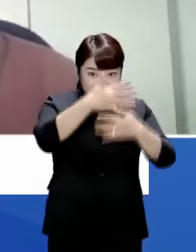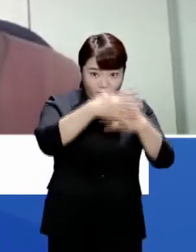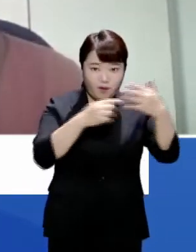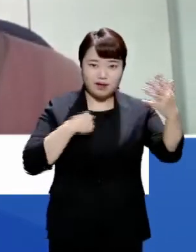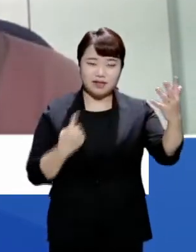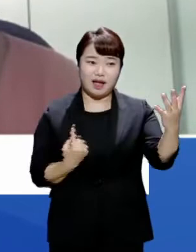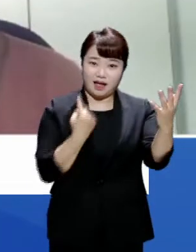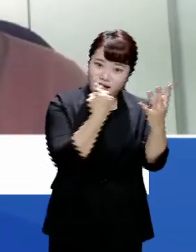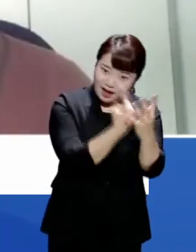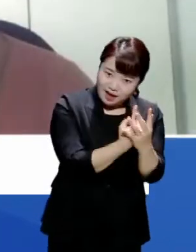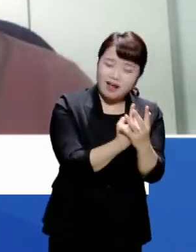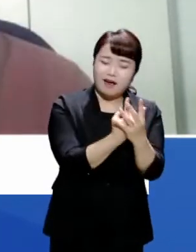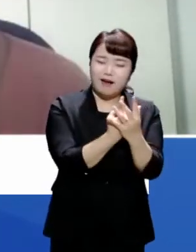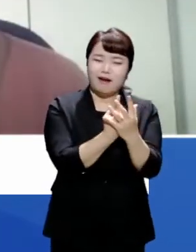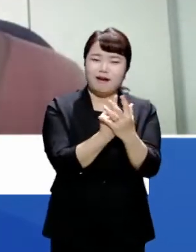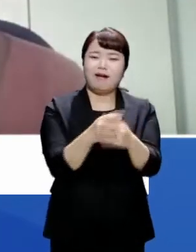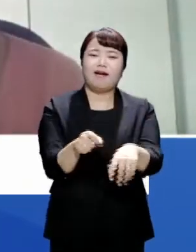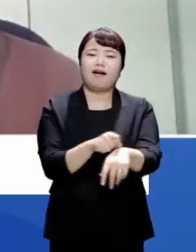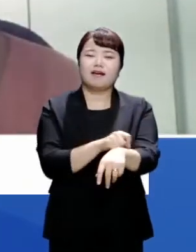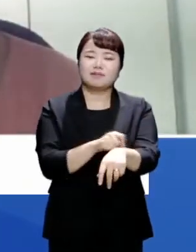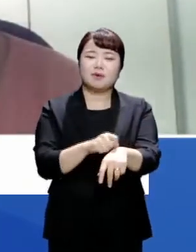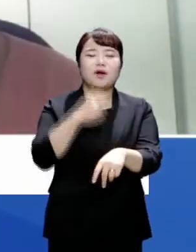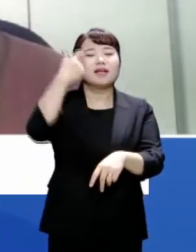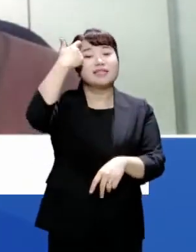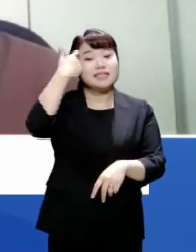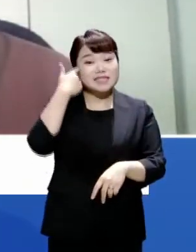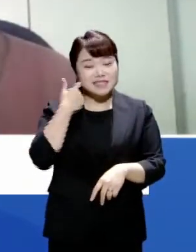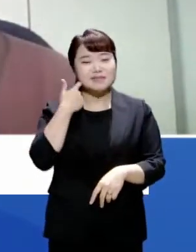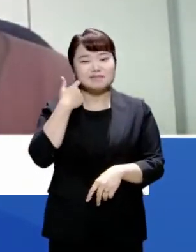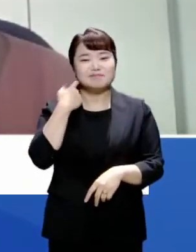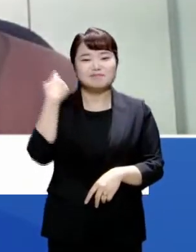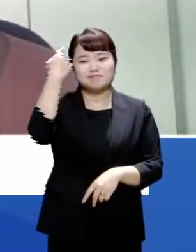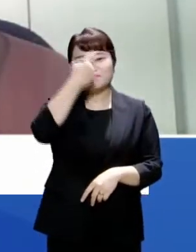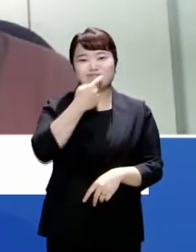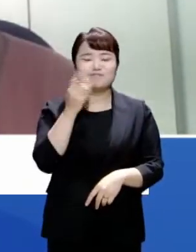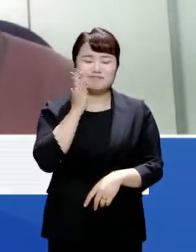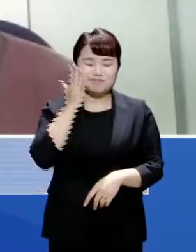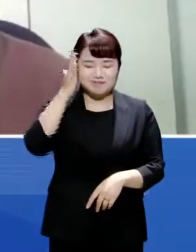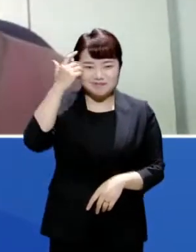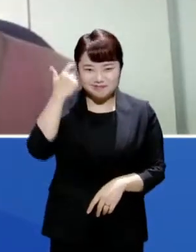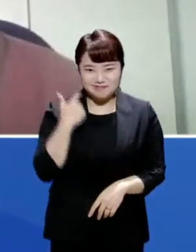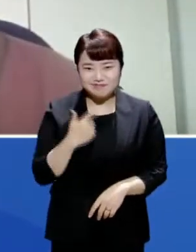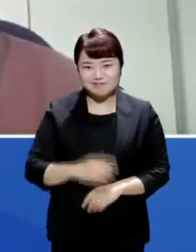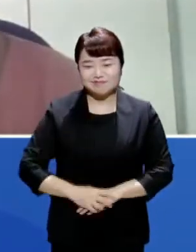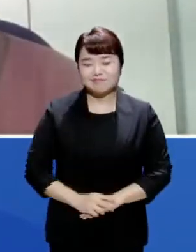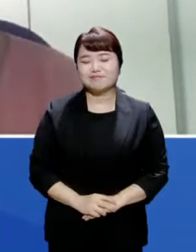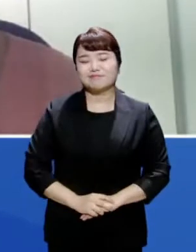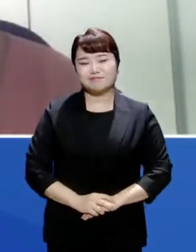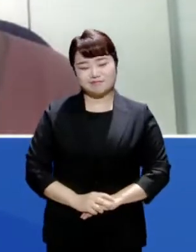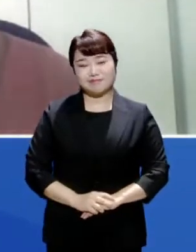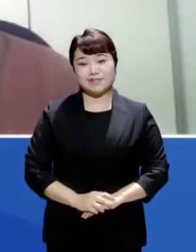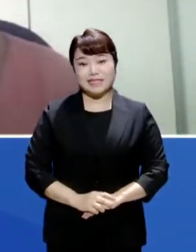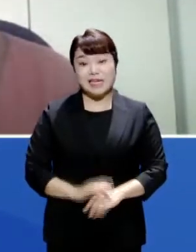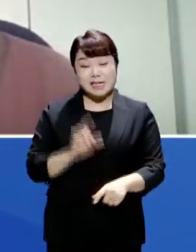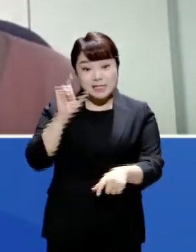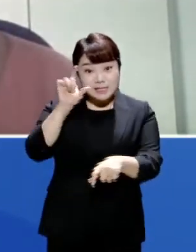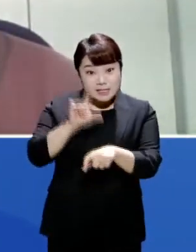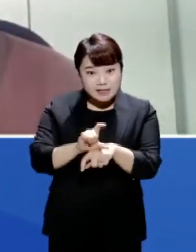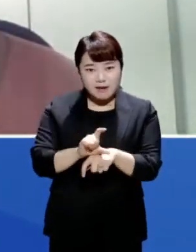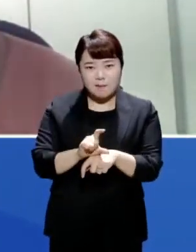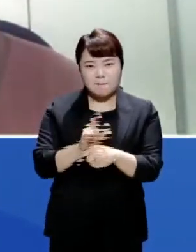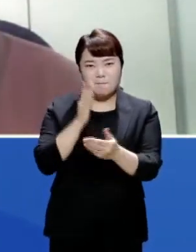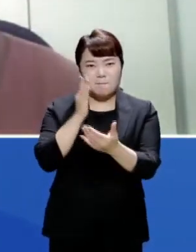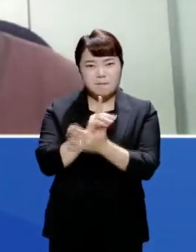함께 할 수 있었다는 것 그 자체만으로도 개인적으로는 크나큰 영광이라고 생각합니다. 네 이런 와중에 좀 안타까운